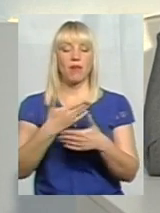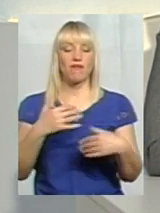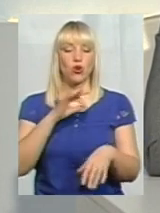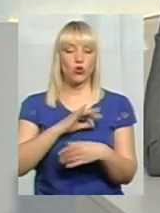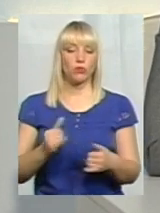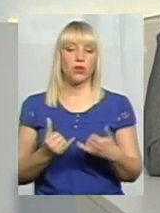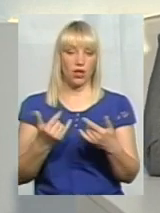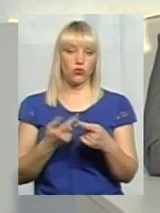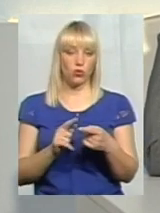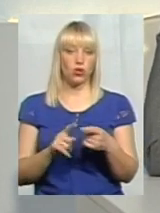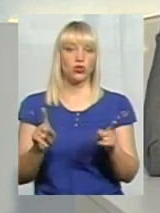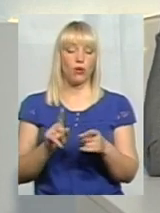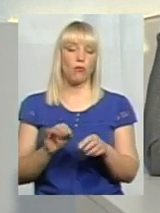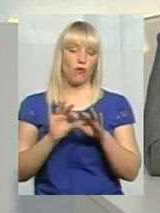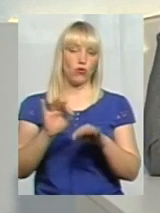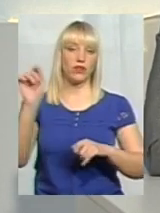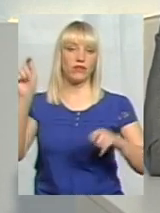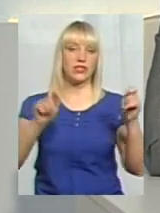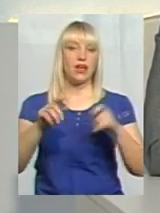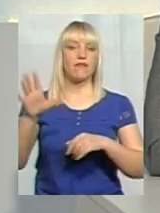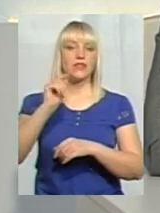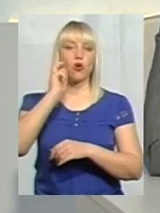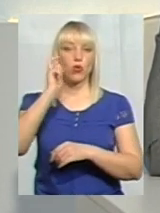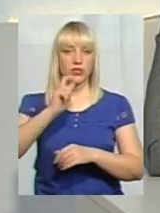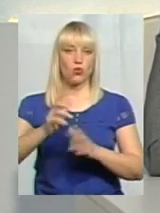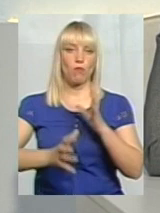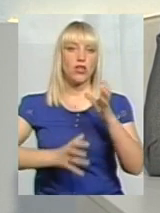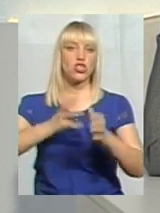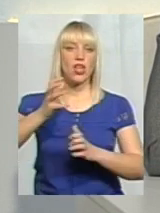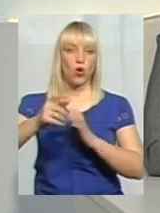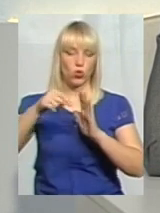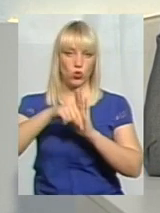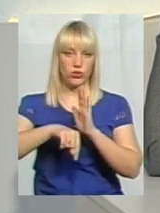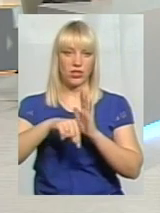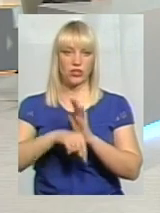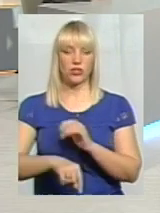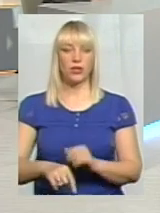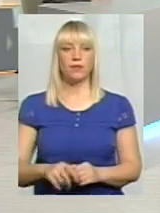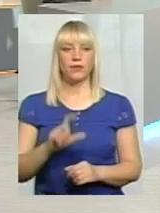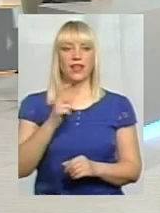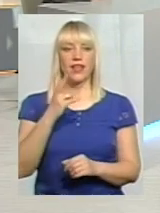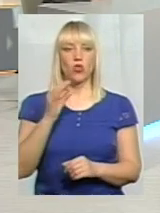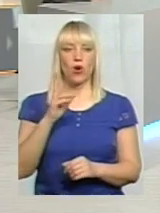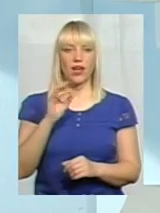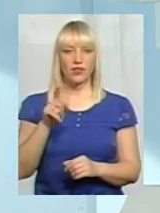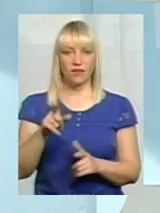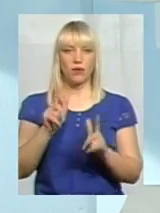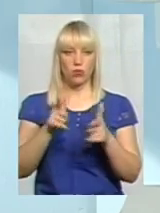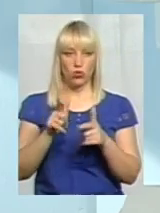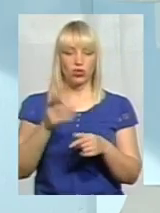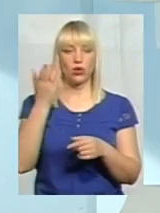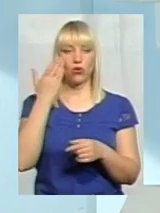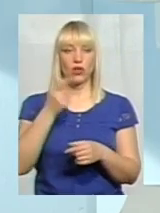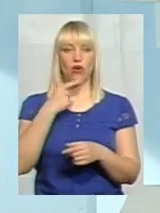проводилися певні фестивалі всеукраїнського міжнародного значення. Пане Інокенцію, я бачила, що Ви погоджувалися, коли